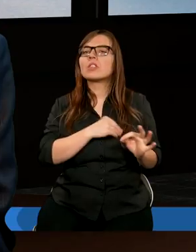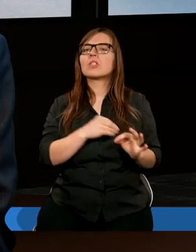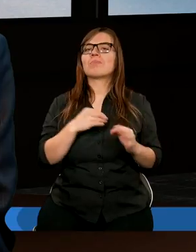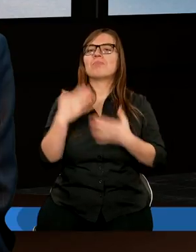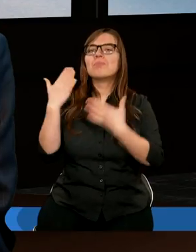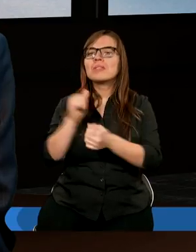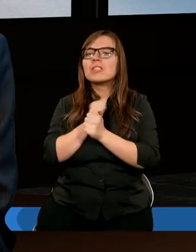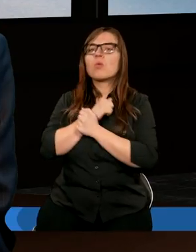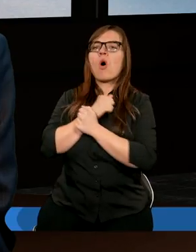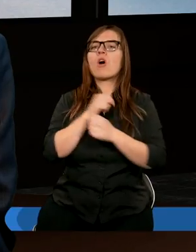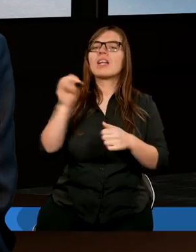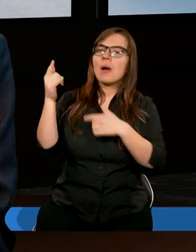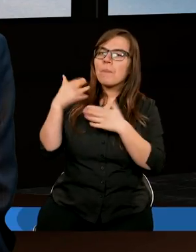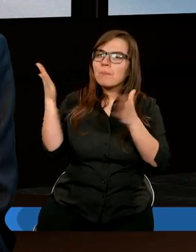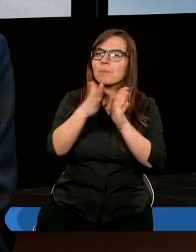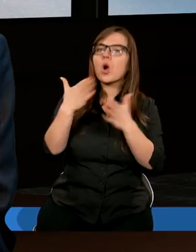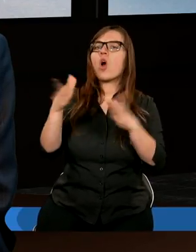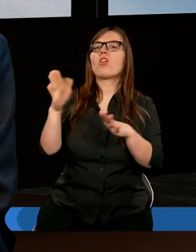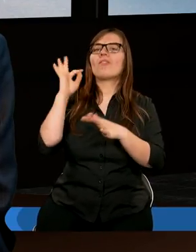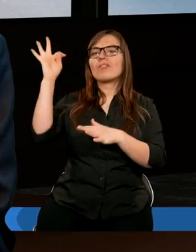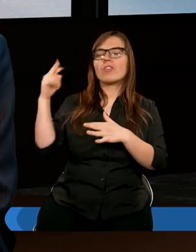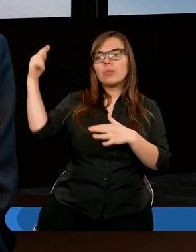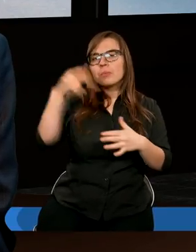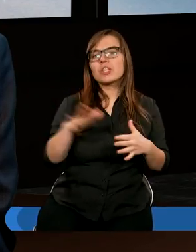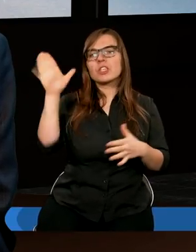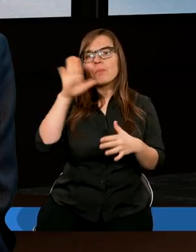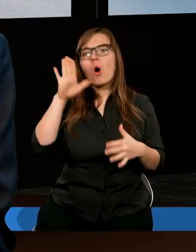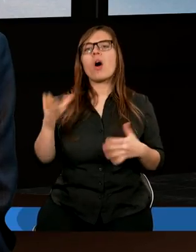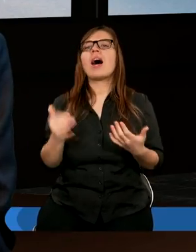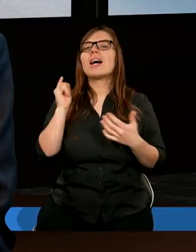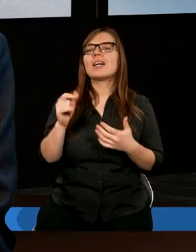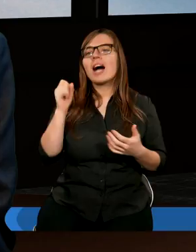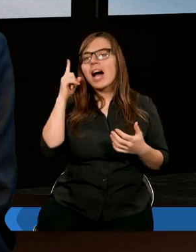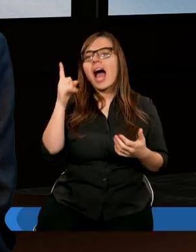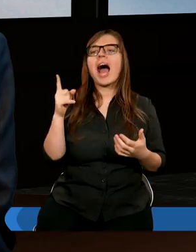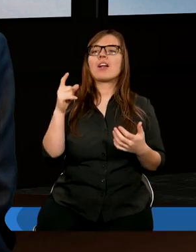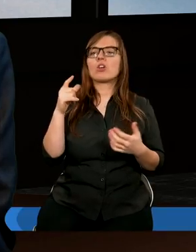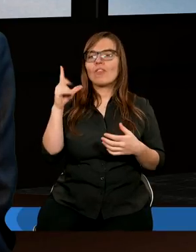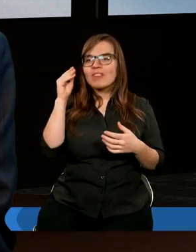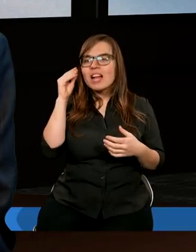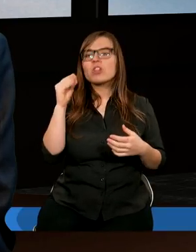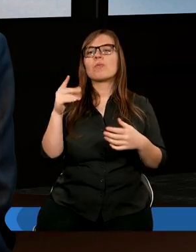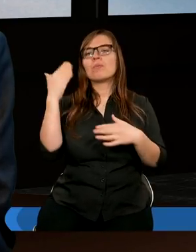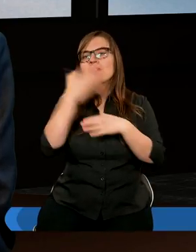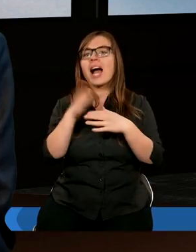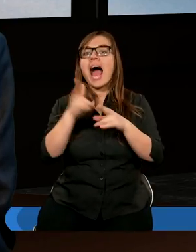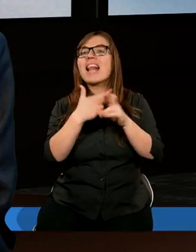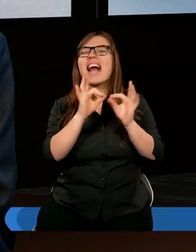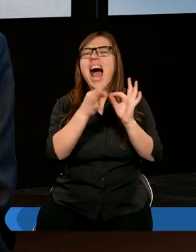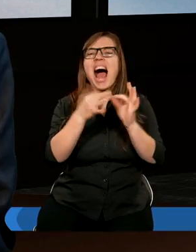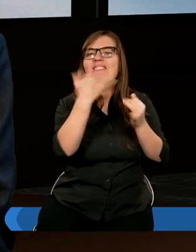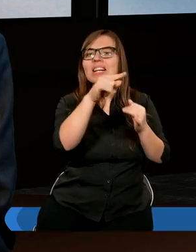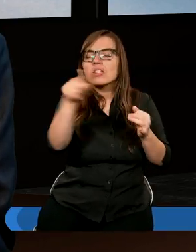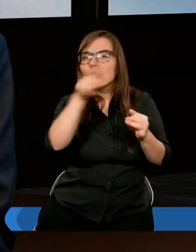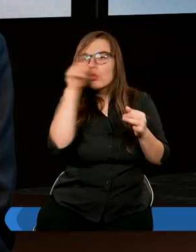poświęca nas spotkanie z Panem Bogiem. To jest też nawyk. Rano, może kiedy jeszcze inni śpią,